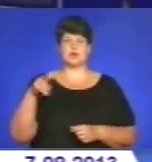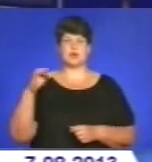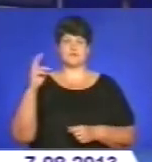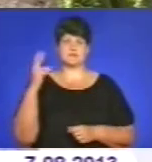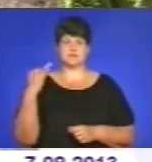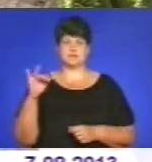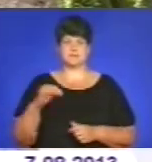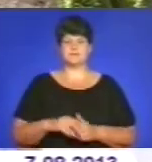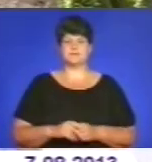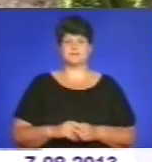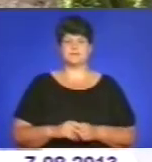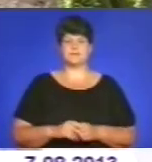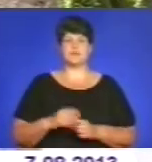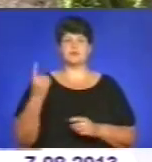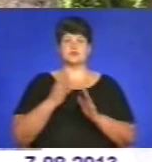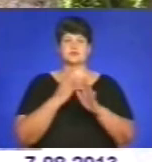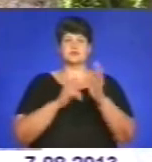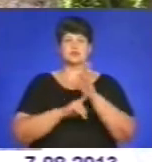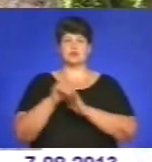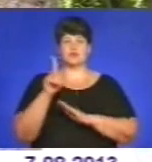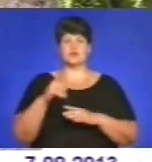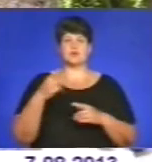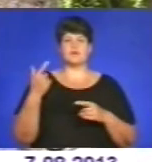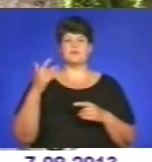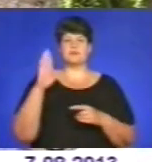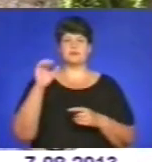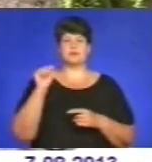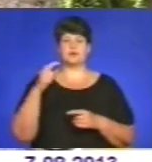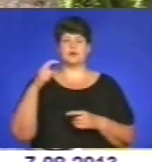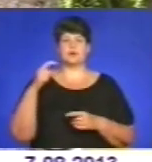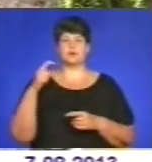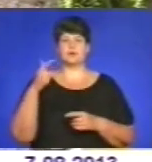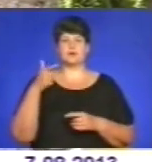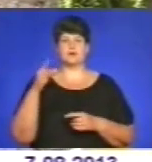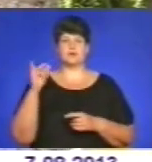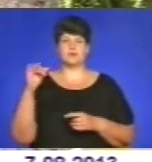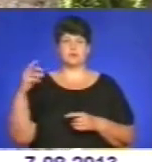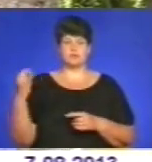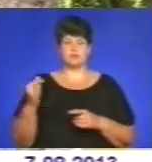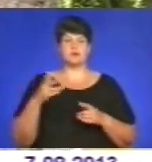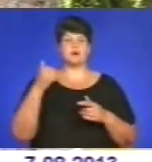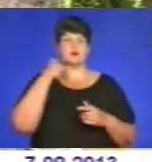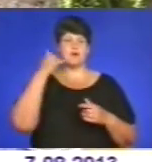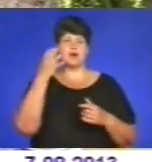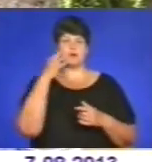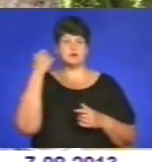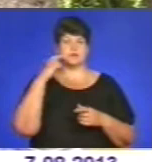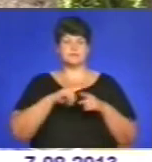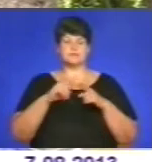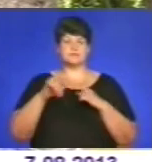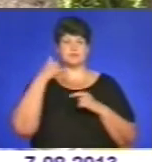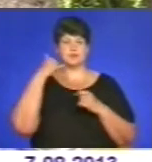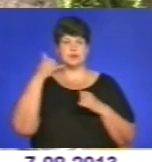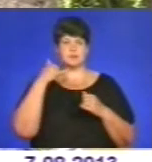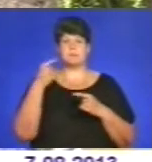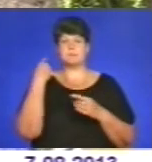В першу чергу започатковані губернатором Валентином Хаптіном премії гарячі телефонні лінії, які дають можливість без особистого